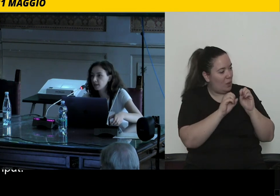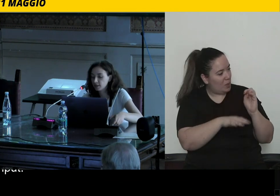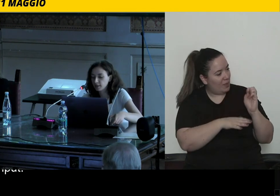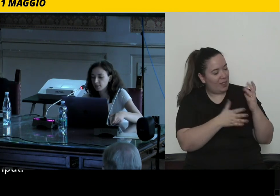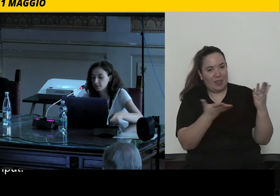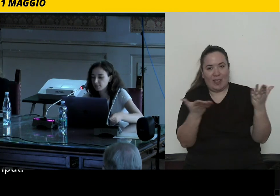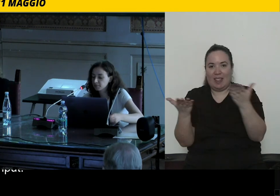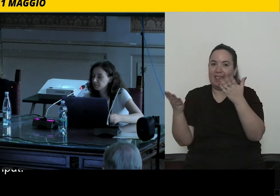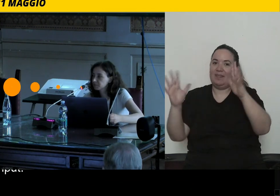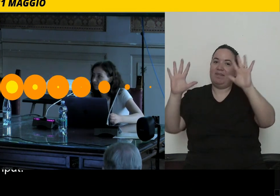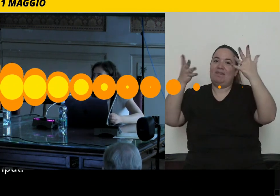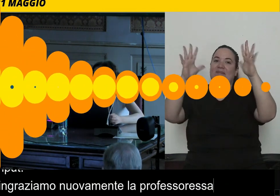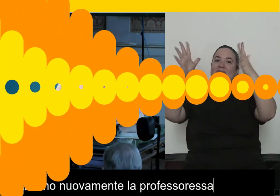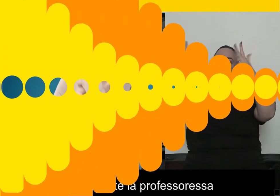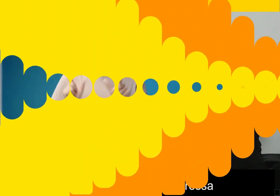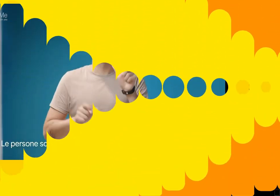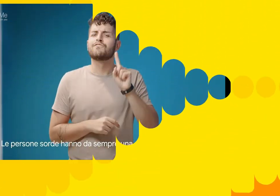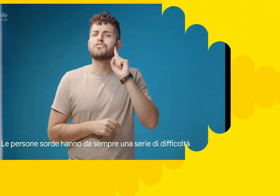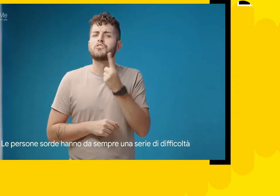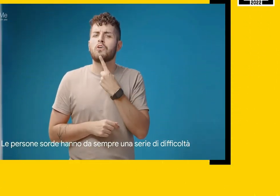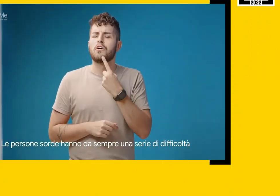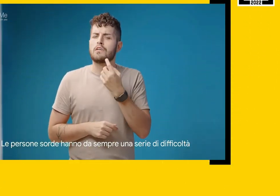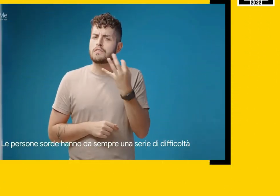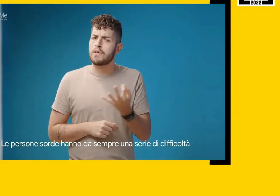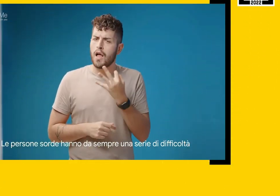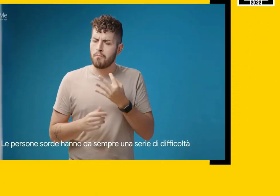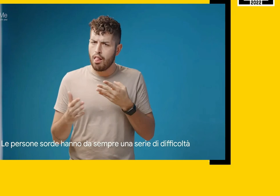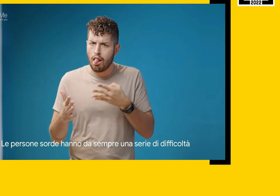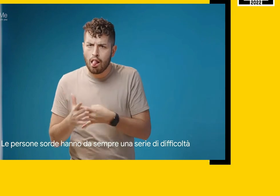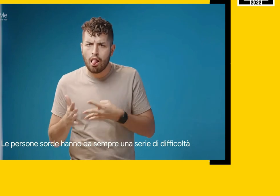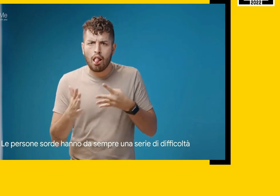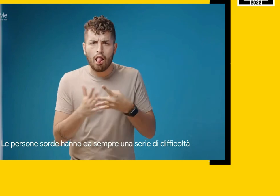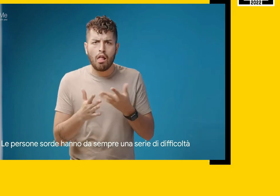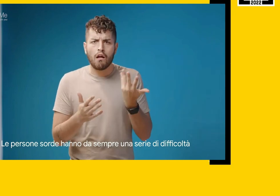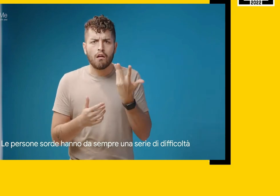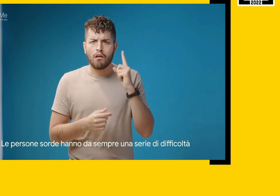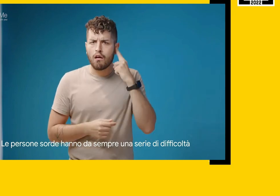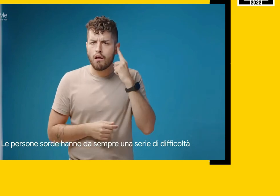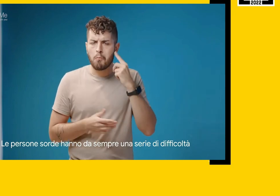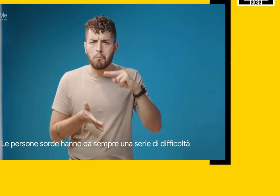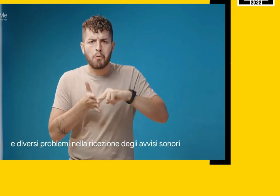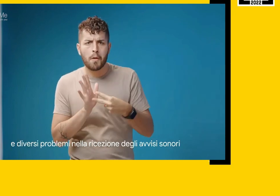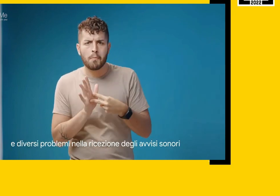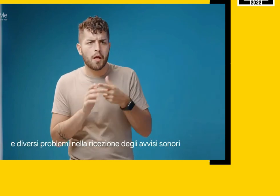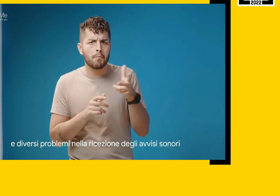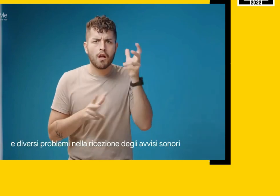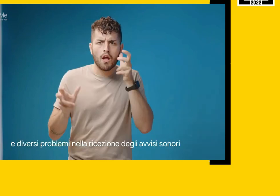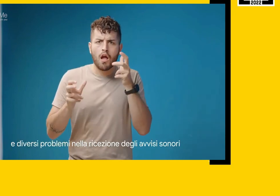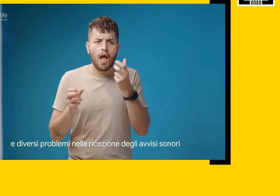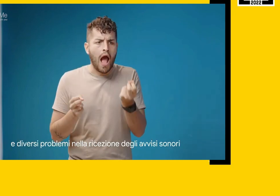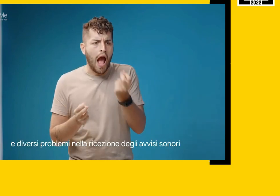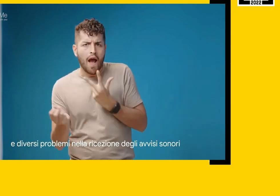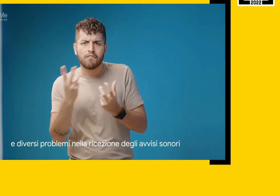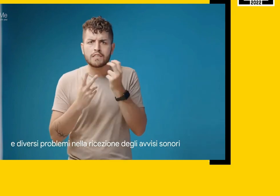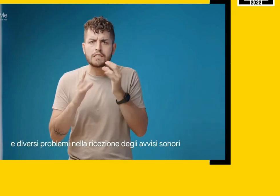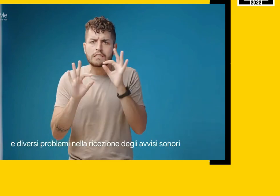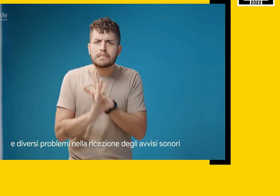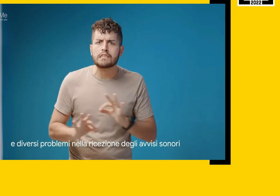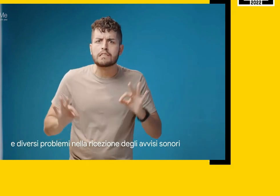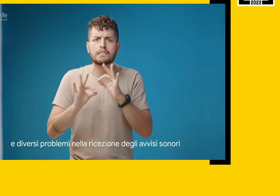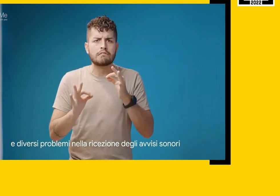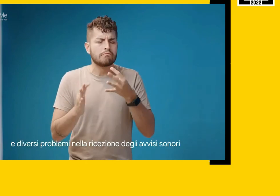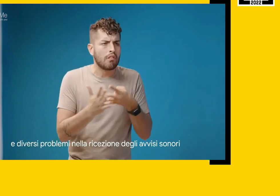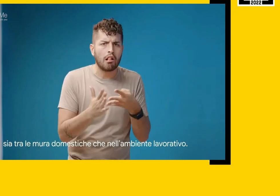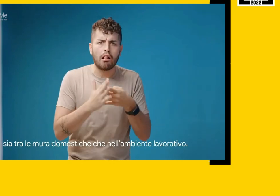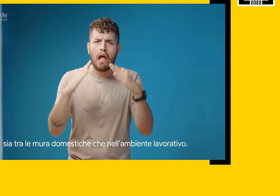le ragazze. Le persone sorde hanno da sempre una serie di difficoltà e diversi problemi nella ricezione